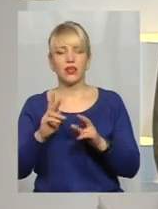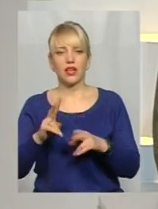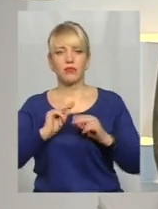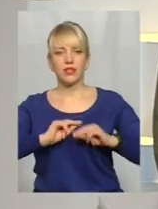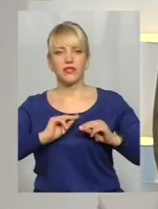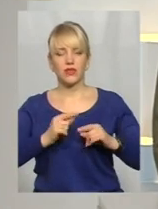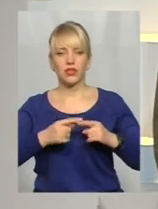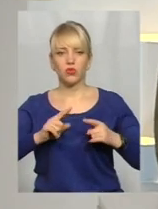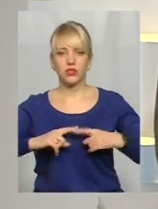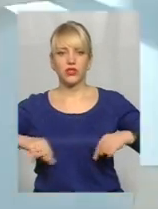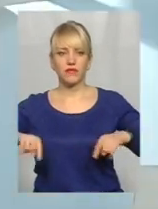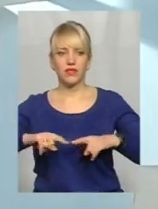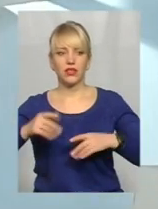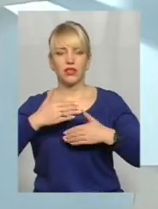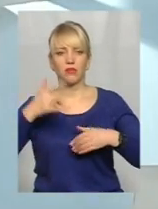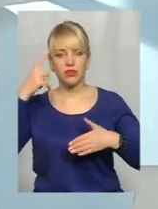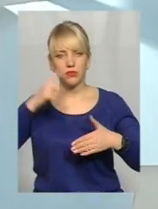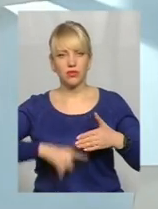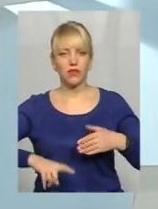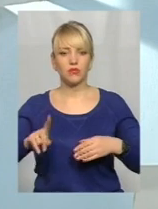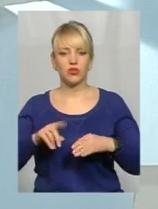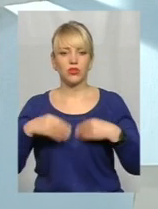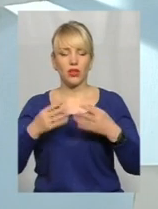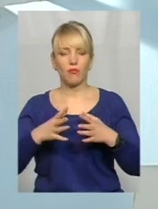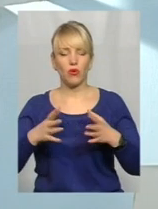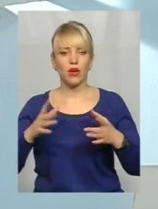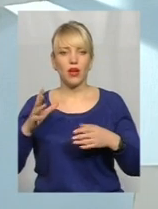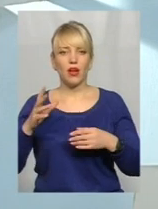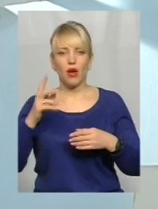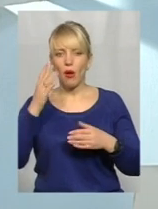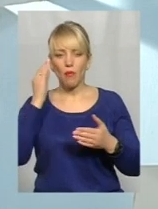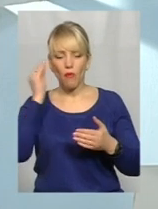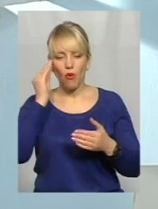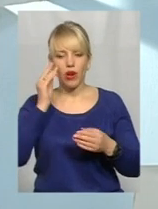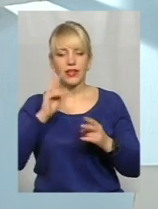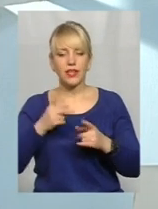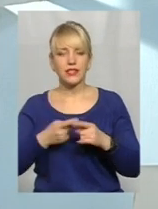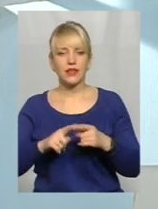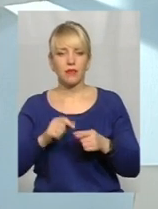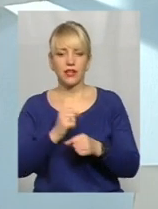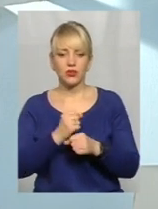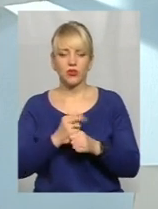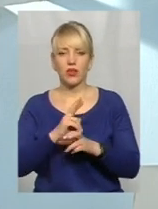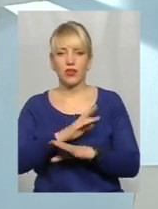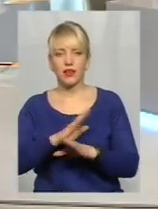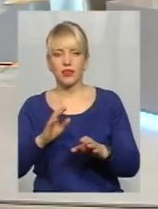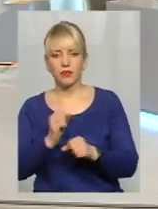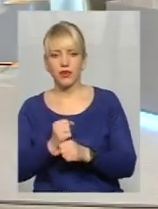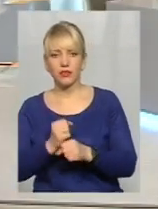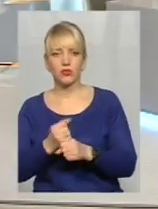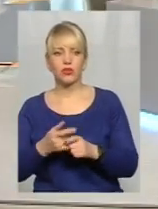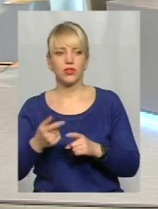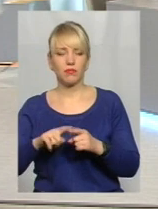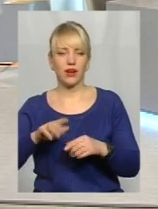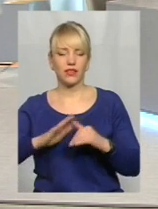сфері. І ми сподіваємося, що дамо всеохоплюючи погляд на те, як це працює, як це не працює. Тобто, практичний і ефективний